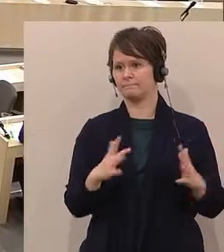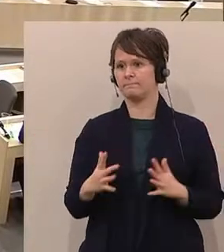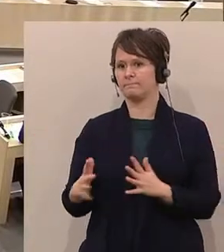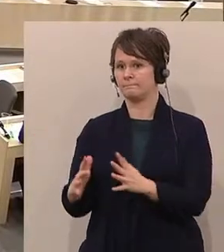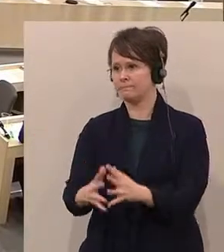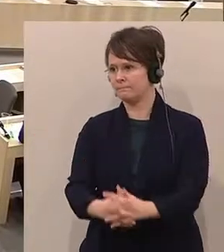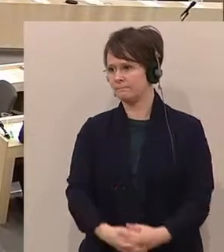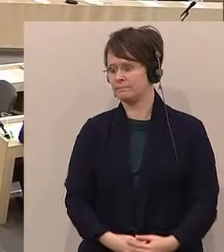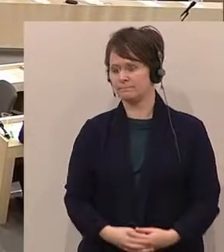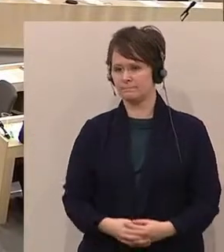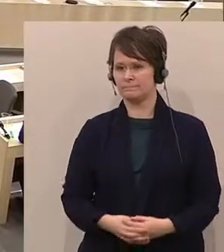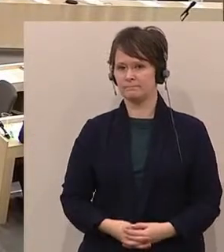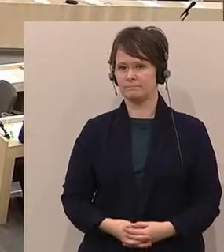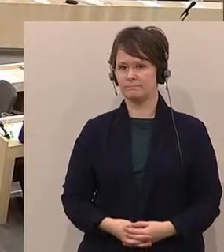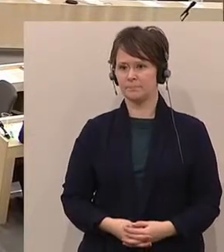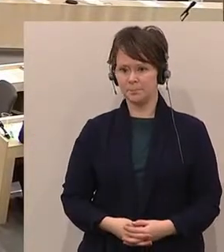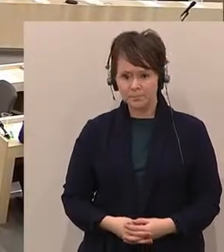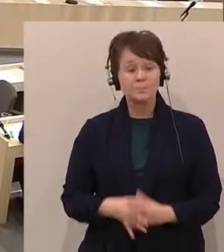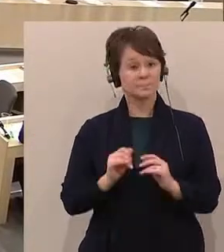Das war Wolfgang Klinger von der FPÖ.